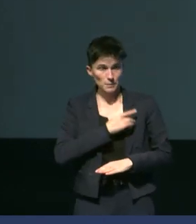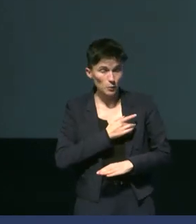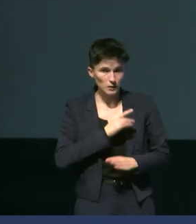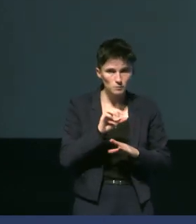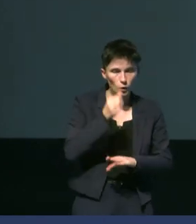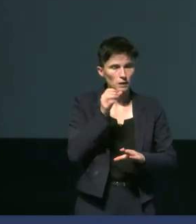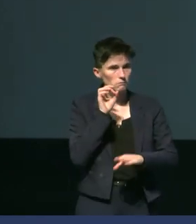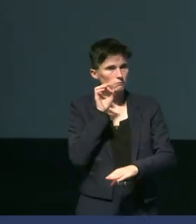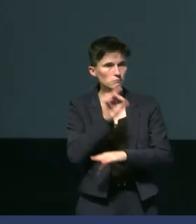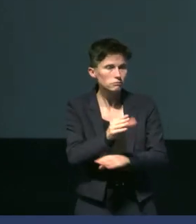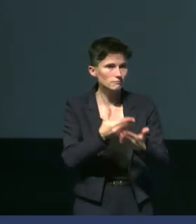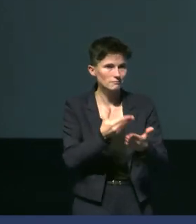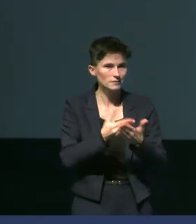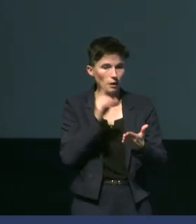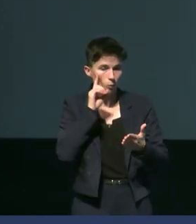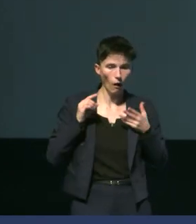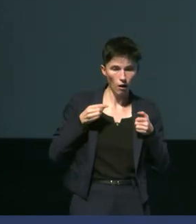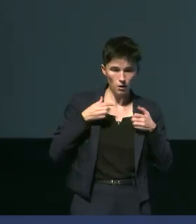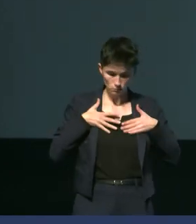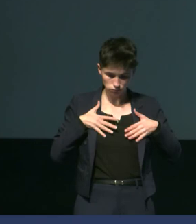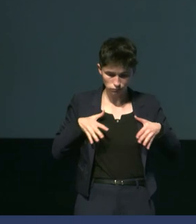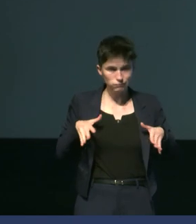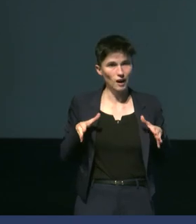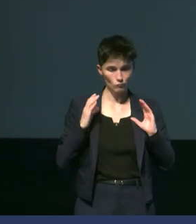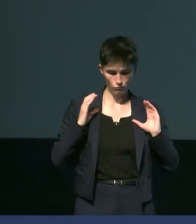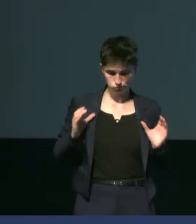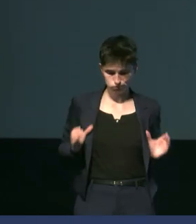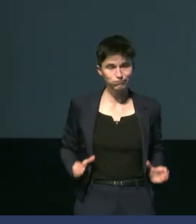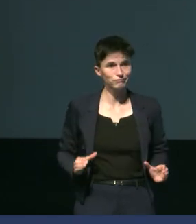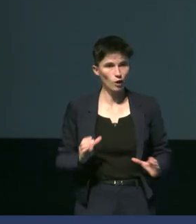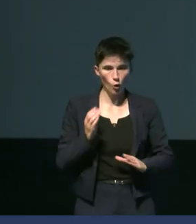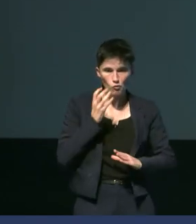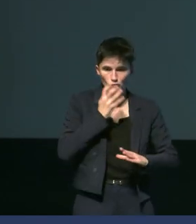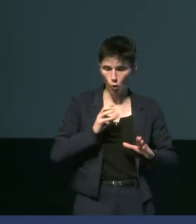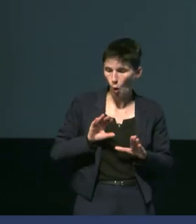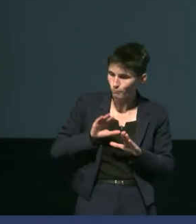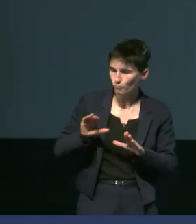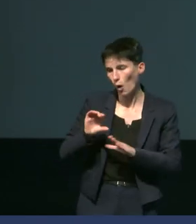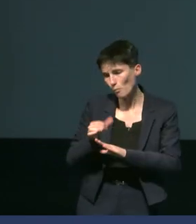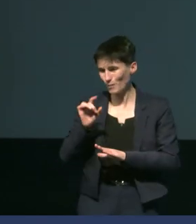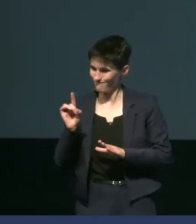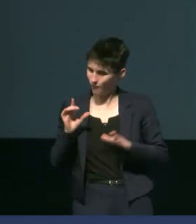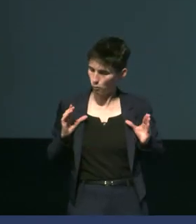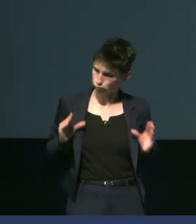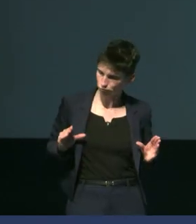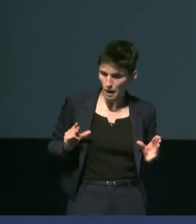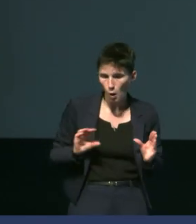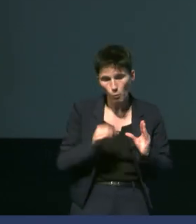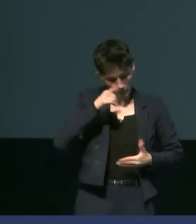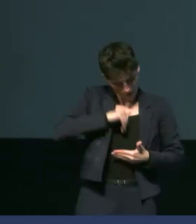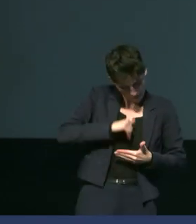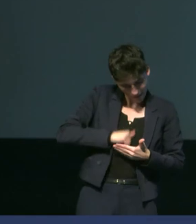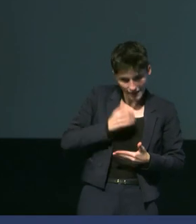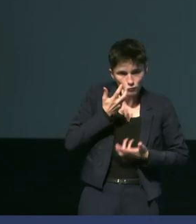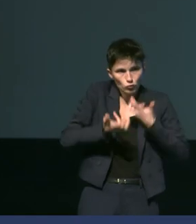disait que la température périphérique allait être mise de côté pour le moment tant que la température interne ne serait pas réaugmentée.